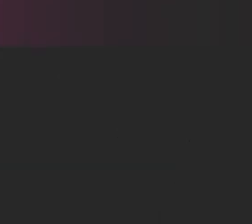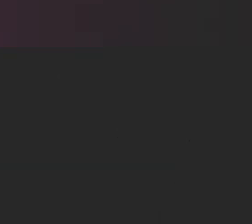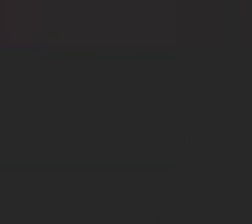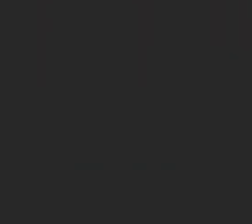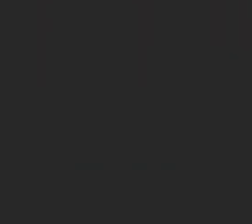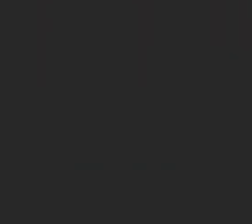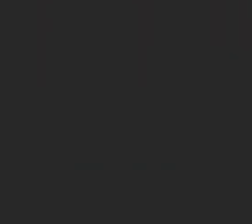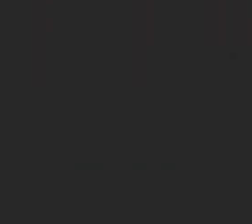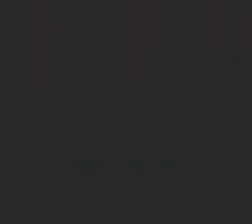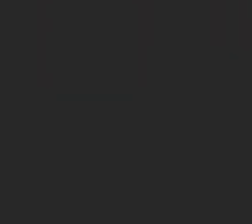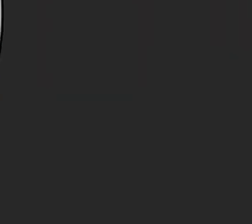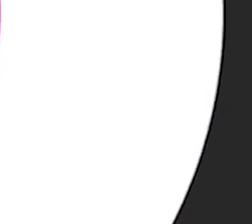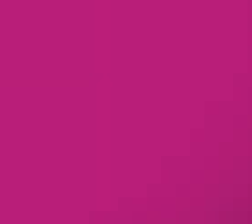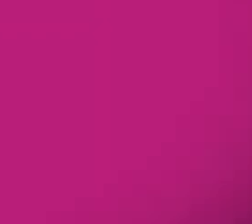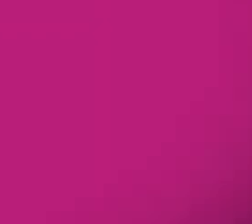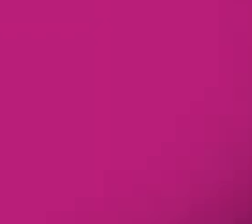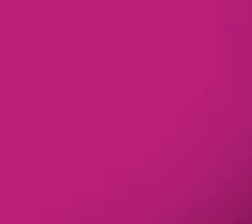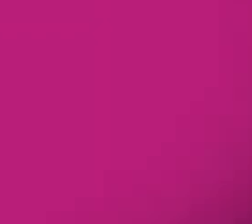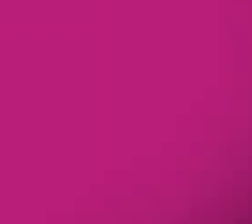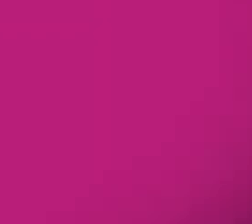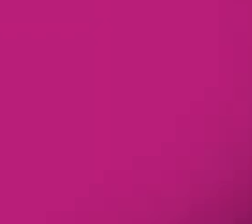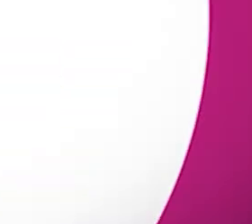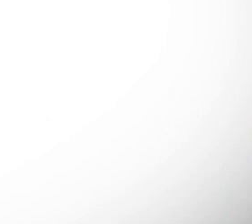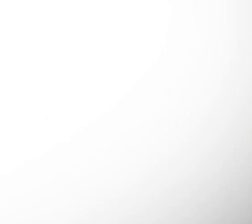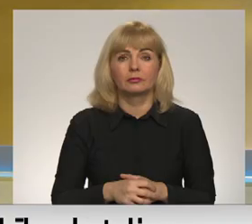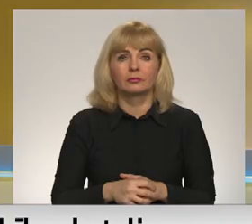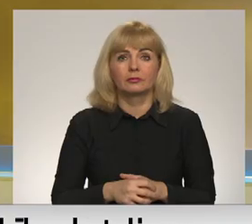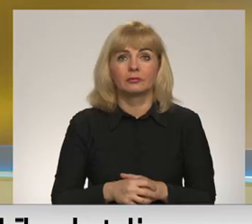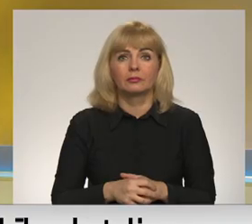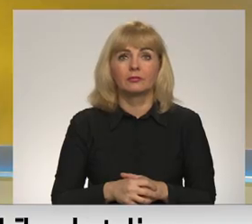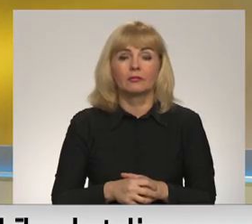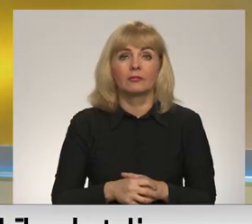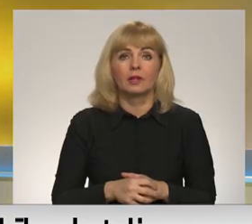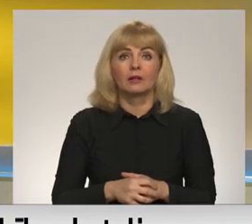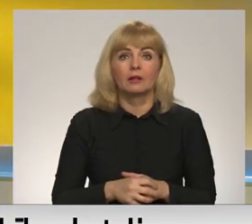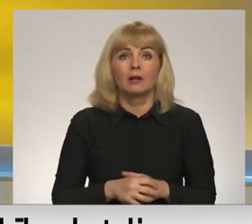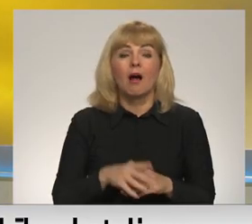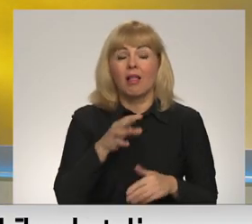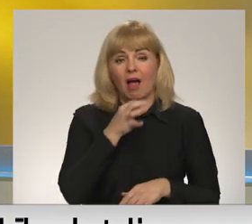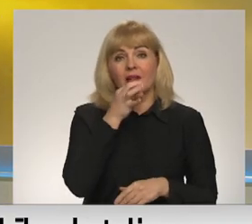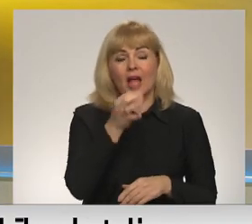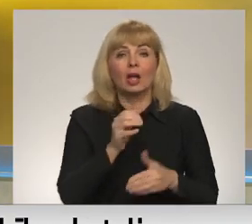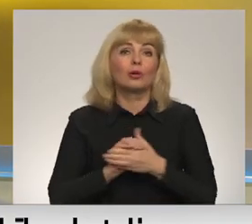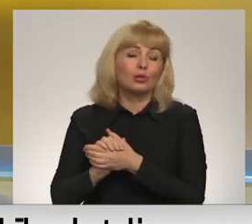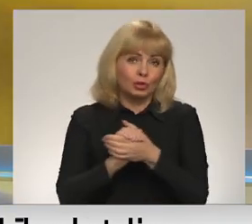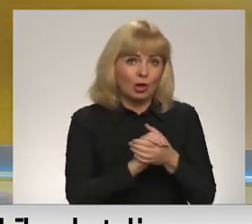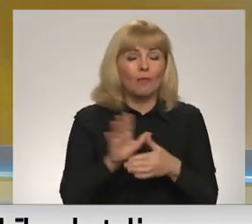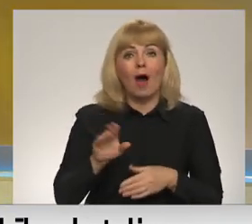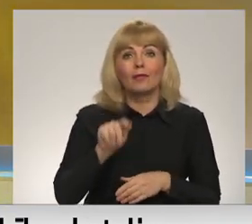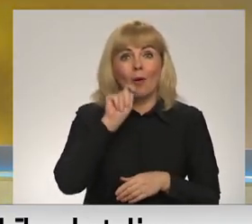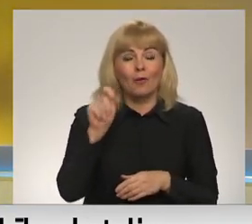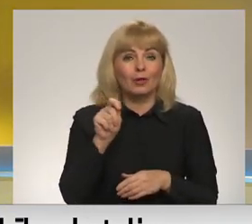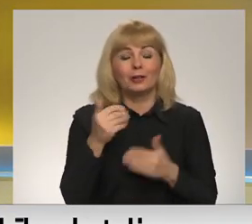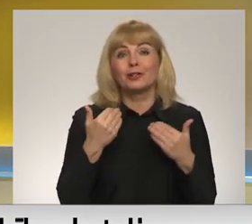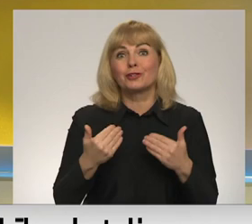Re! Viss ēters ir te! Lai paustu solidaritāte ar Ukrainu, šorīt